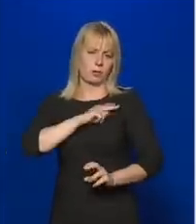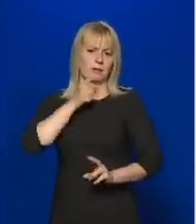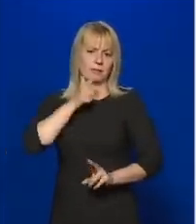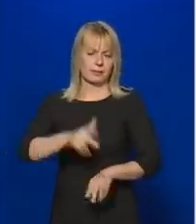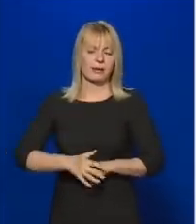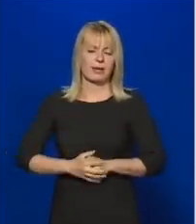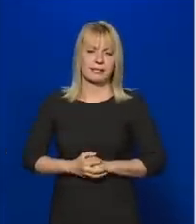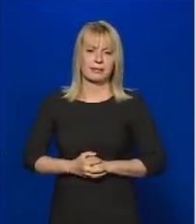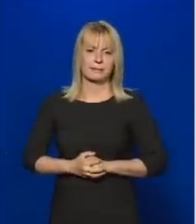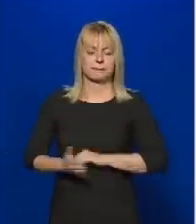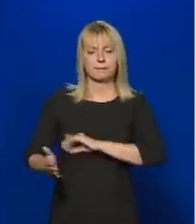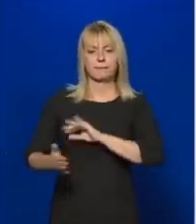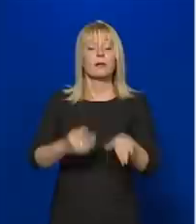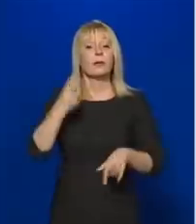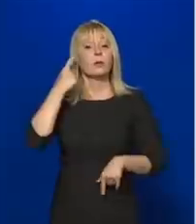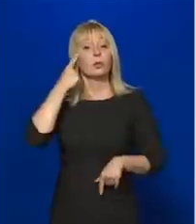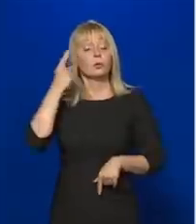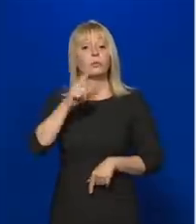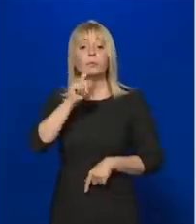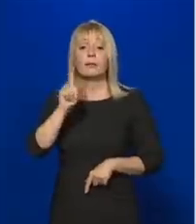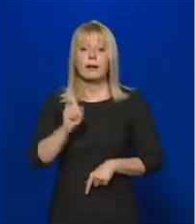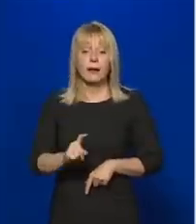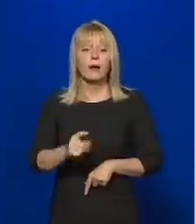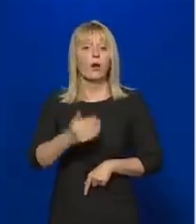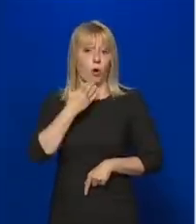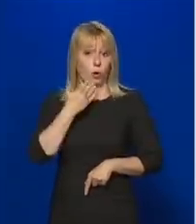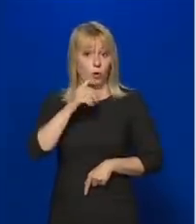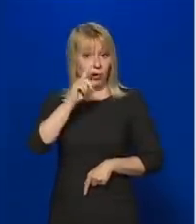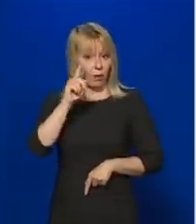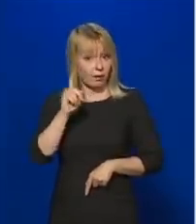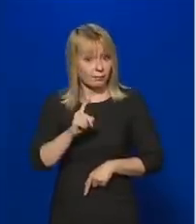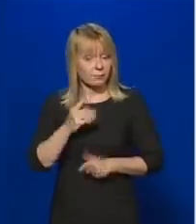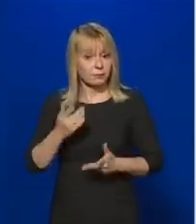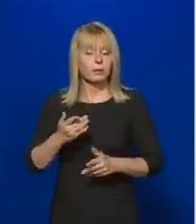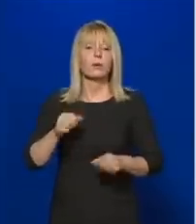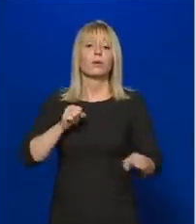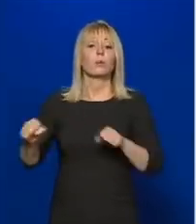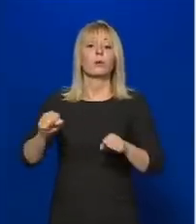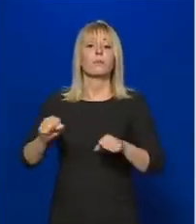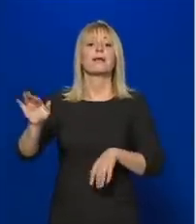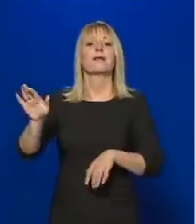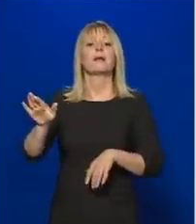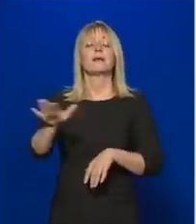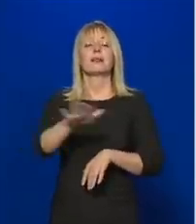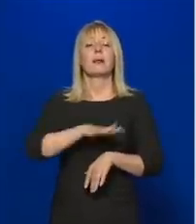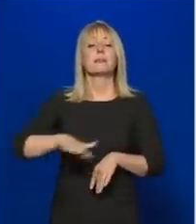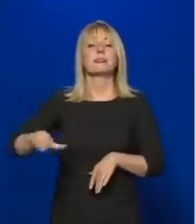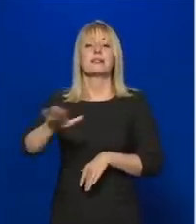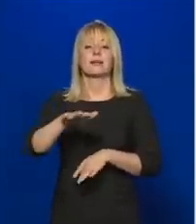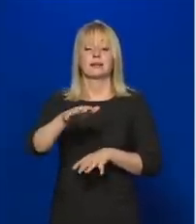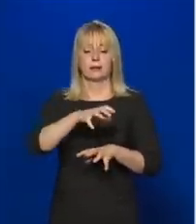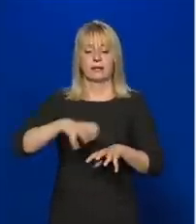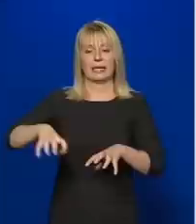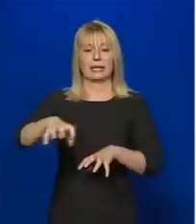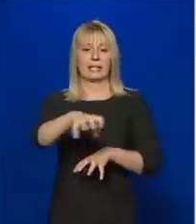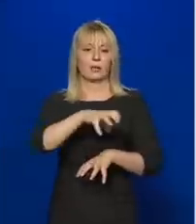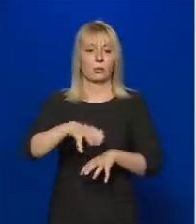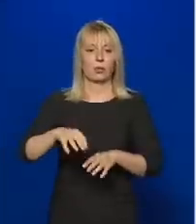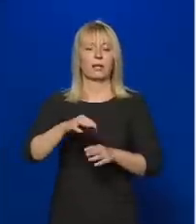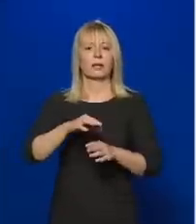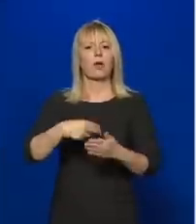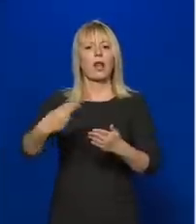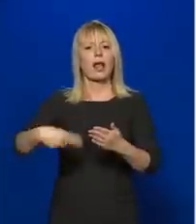Tud-e, akar-e a kormány valamilyen segítséget adni a nemzeti régiókért indított aláírásgyűjtés szervezőjének az időpont